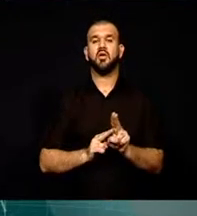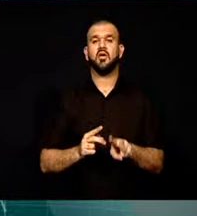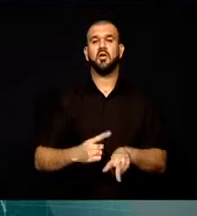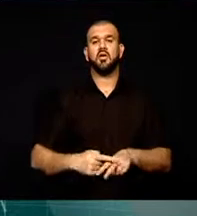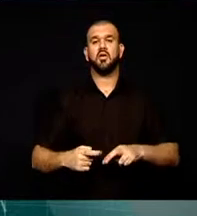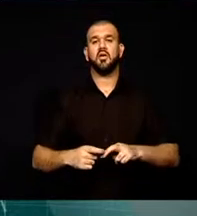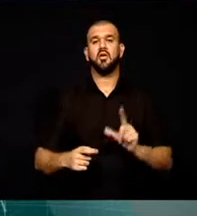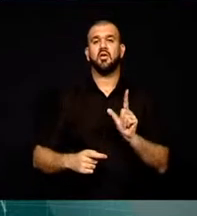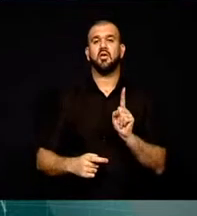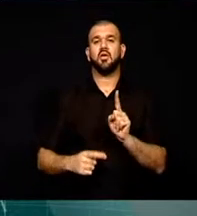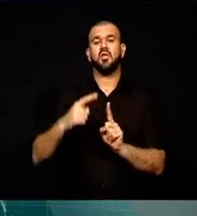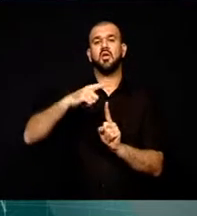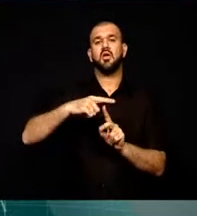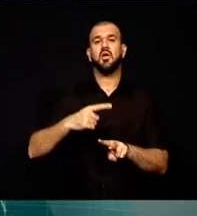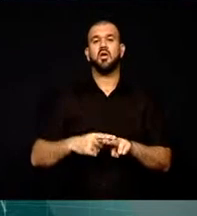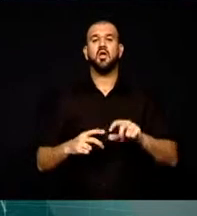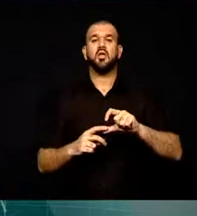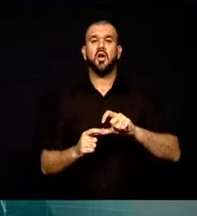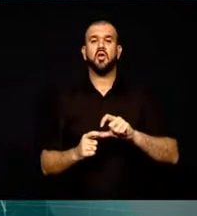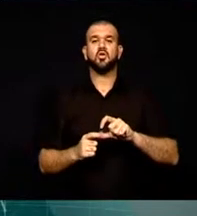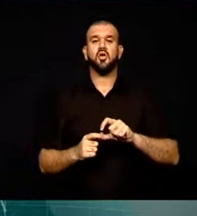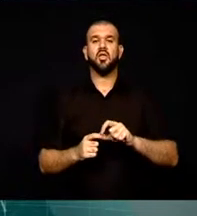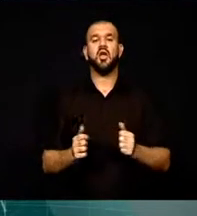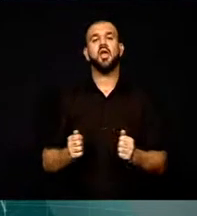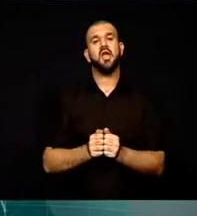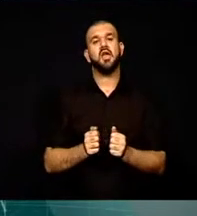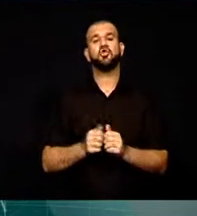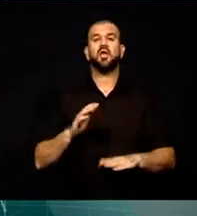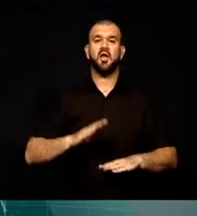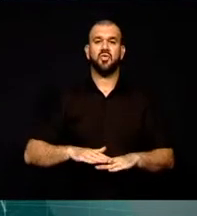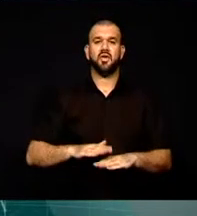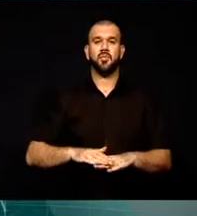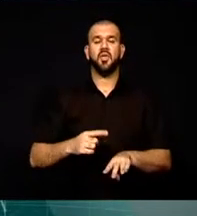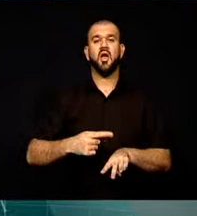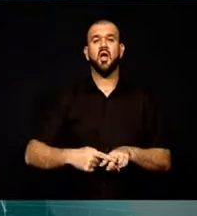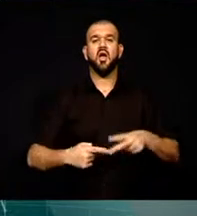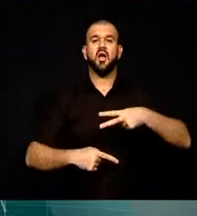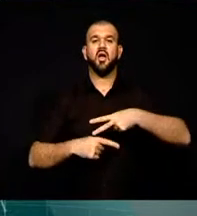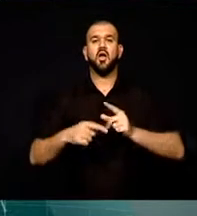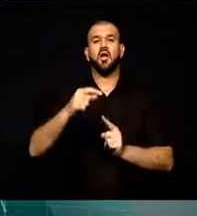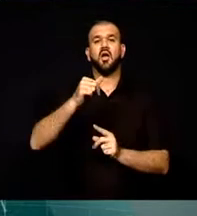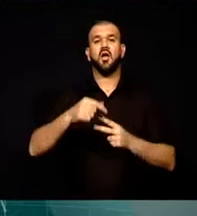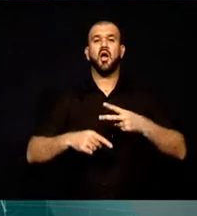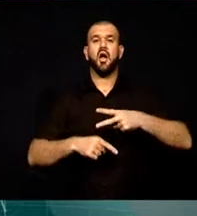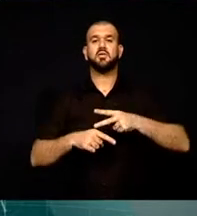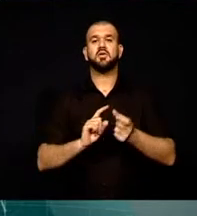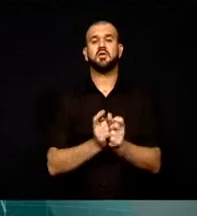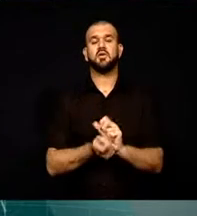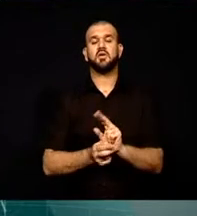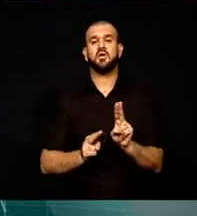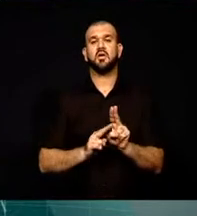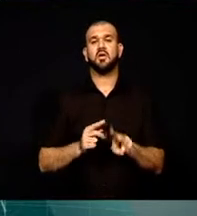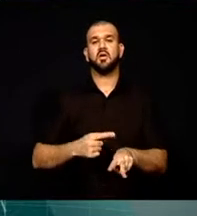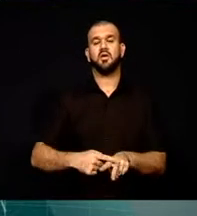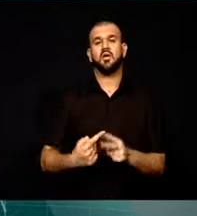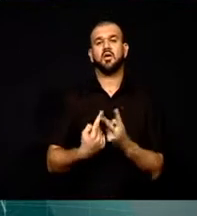açıklamasında Lefke yanında 6 yeni belediyenin daha dahil olduğu Sitasof